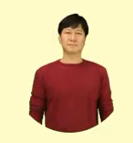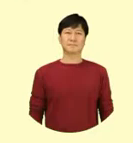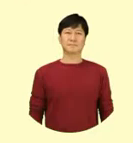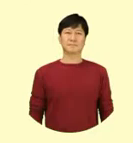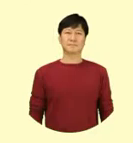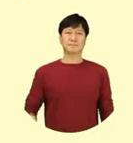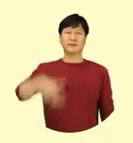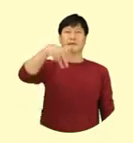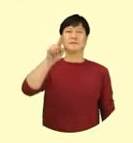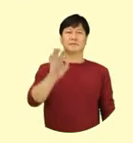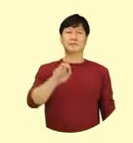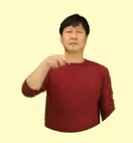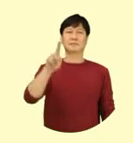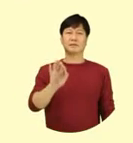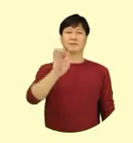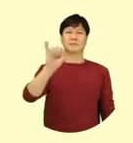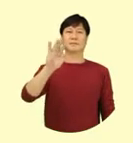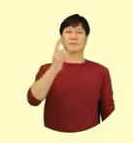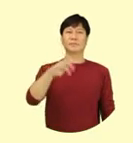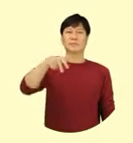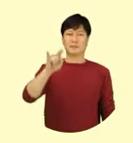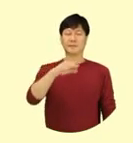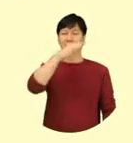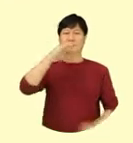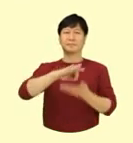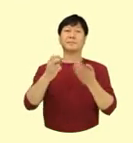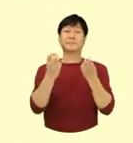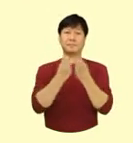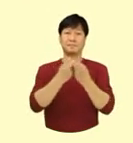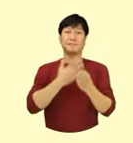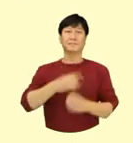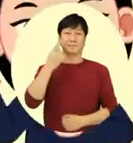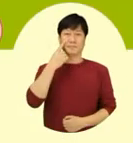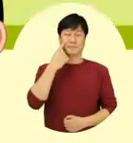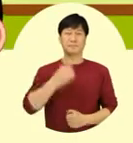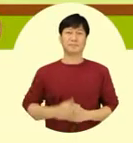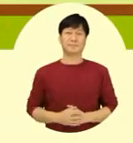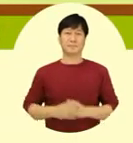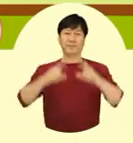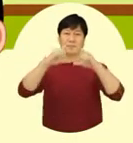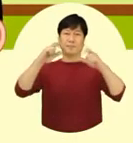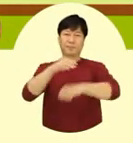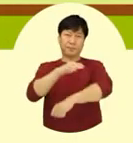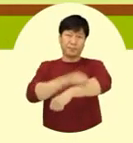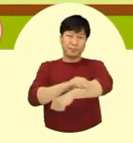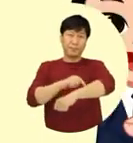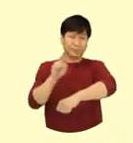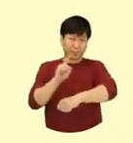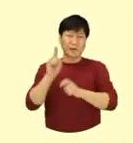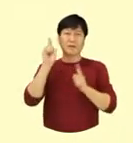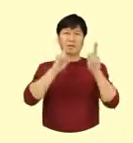창상피복제, 올바르게 사용하는 방법을 알아볼까요? 창상피복제란 상처를